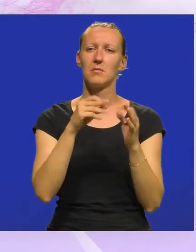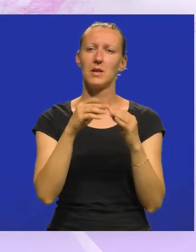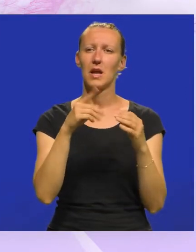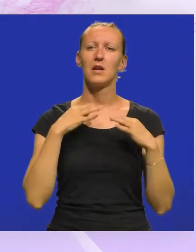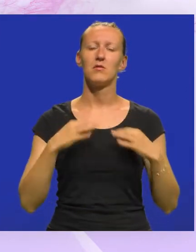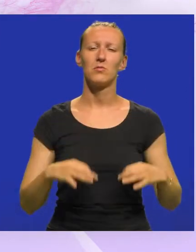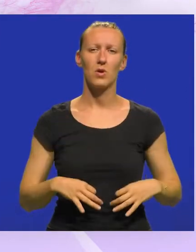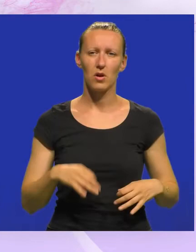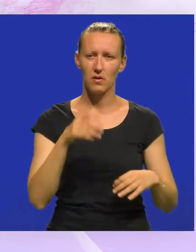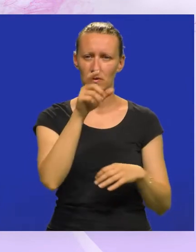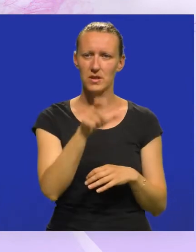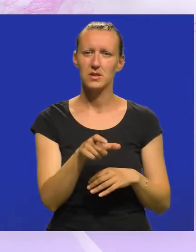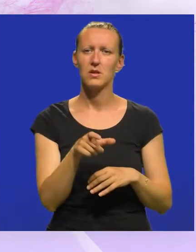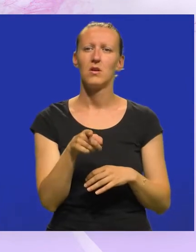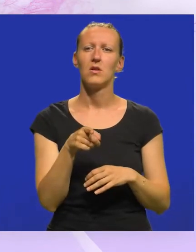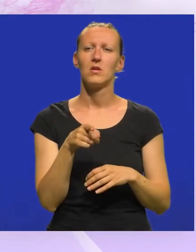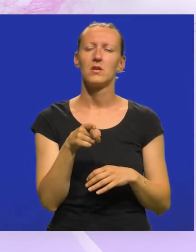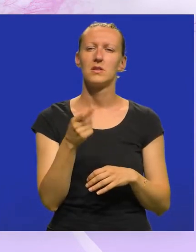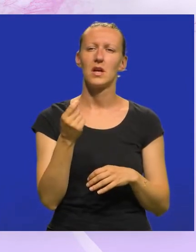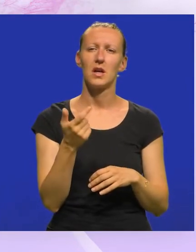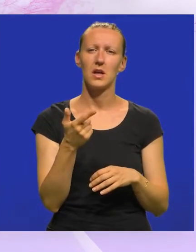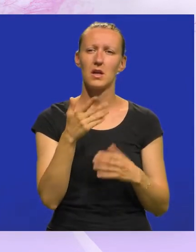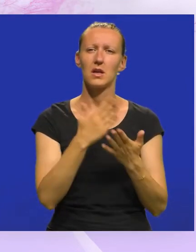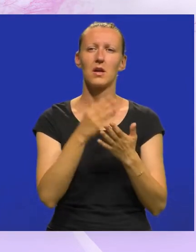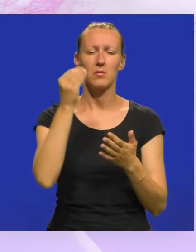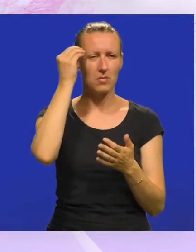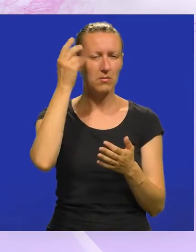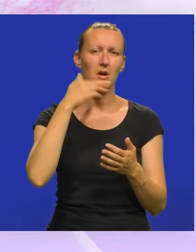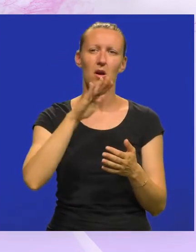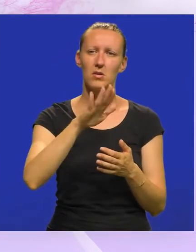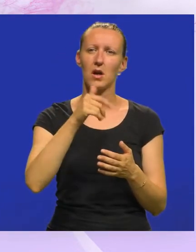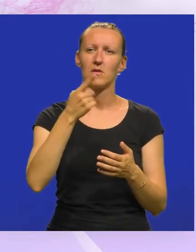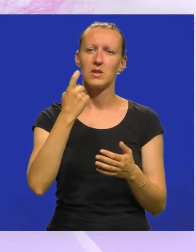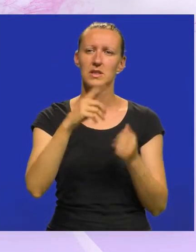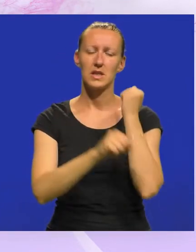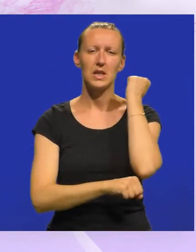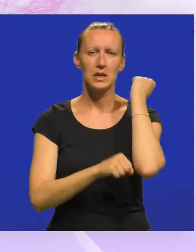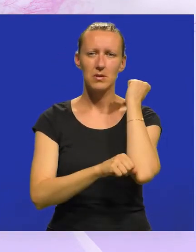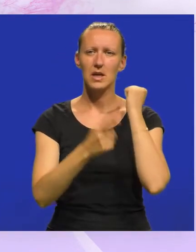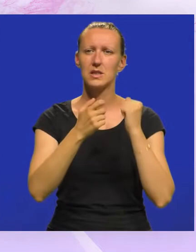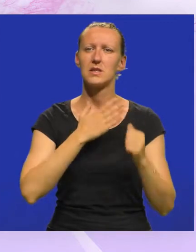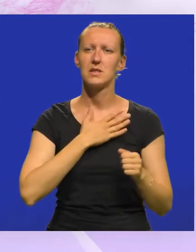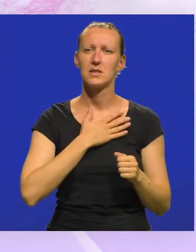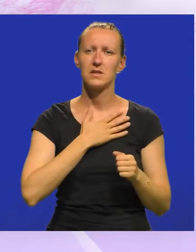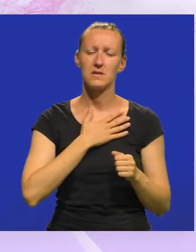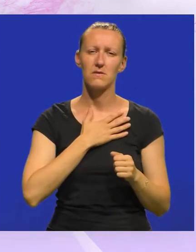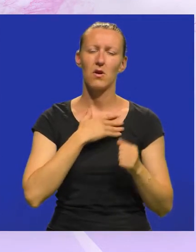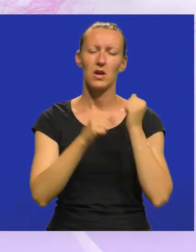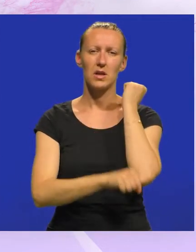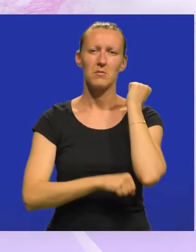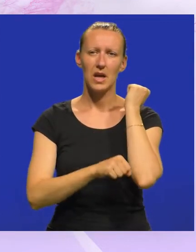profesorica jer je pamtim kao takvu iz gimnazije iz svoje iz